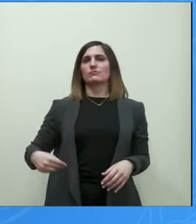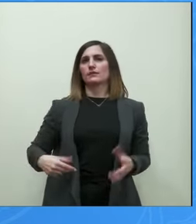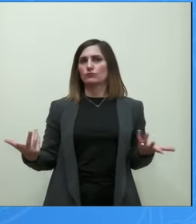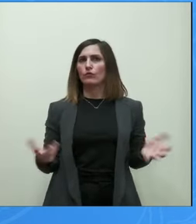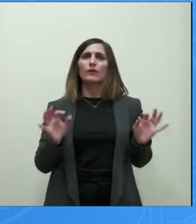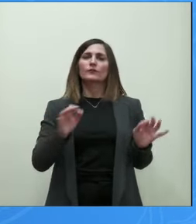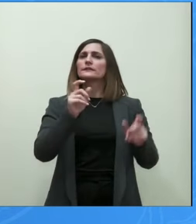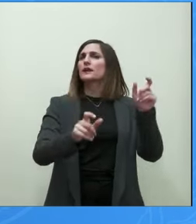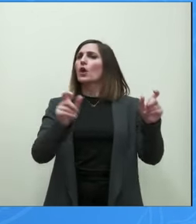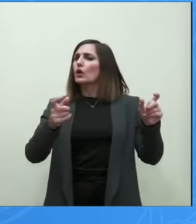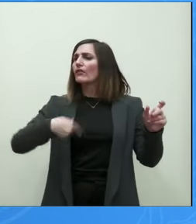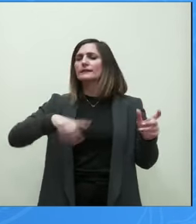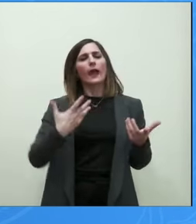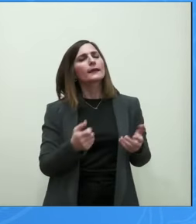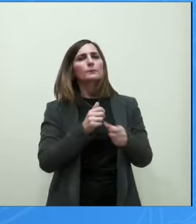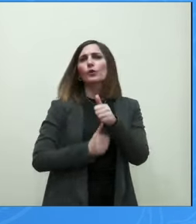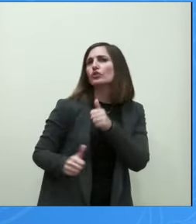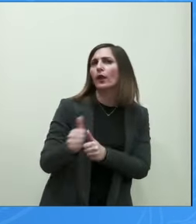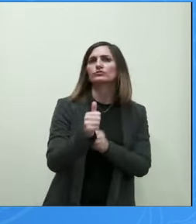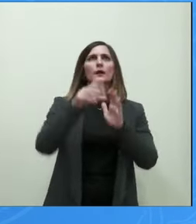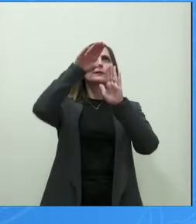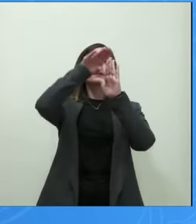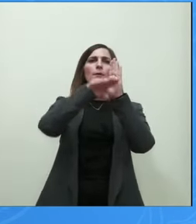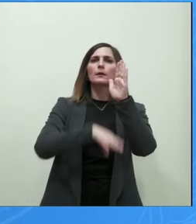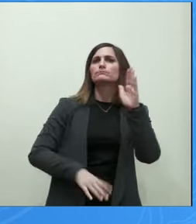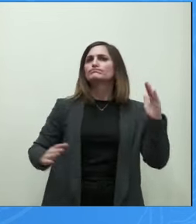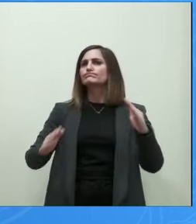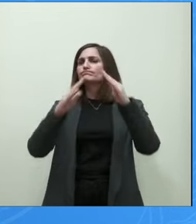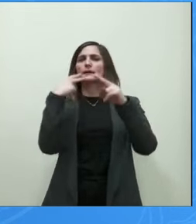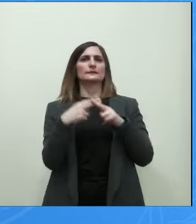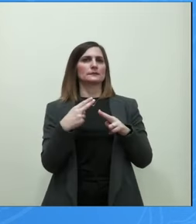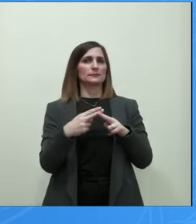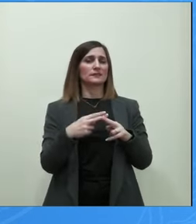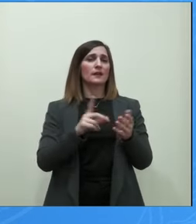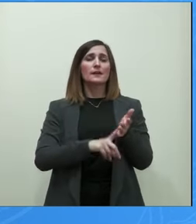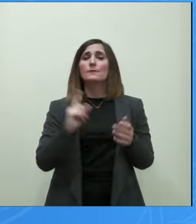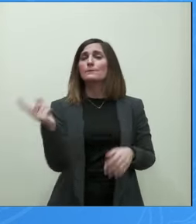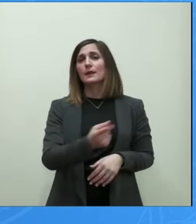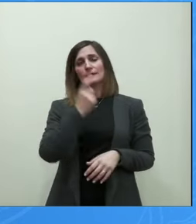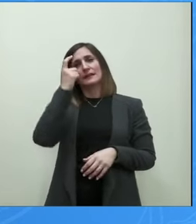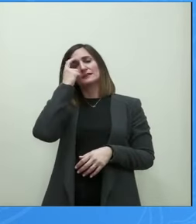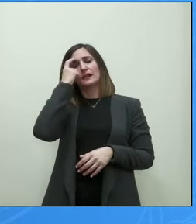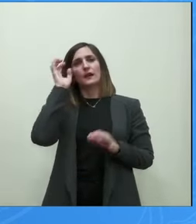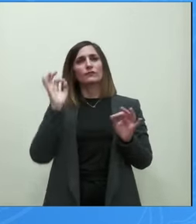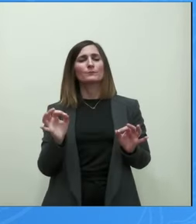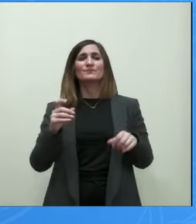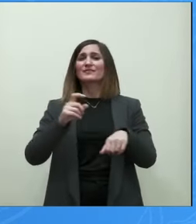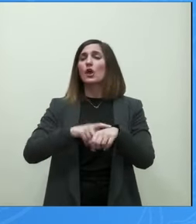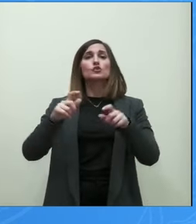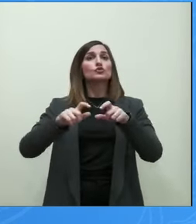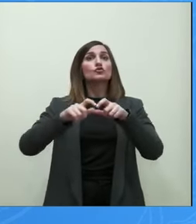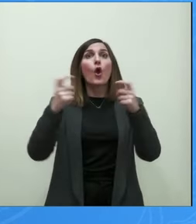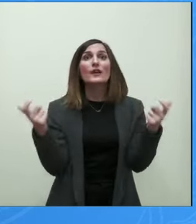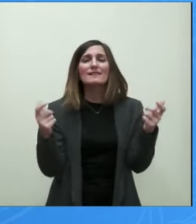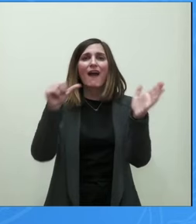καθένας υλοποιώντας τις προτεραιότητες και τις ιεραρχείς που βάζει. Λοιπόν, πρέπει να το καταλάβουμε, το θέμα η κατάσταση στα σχολεία της